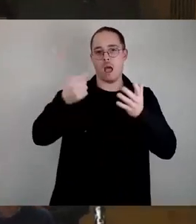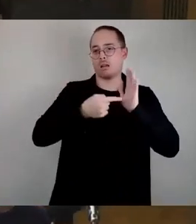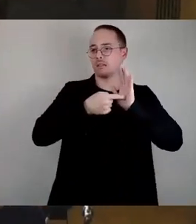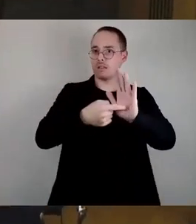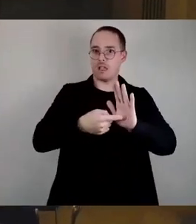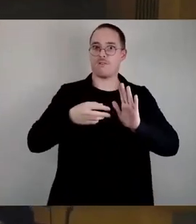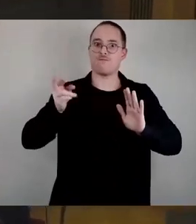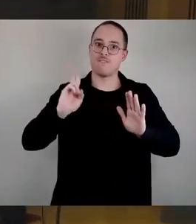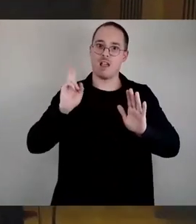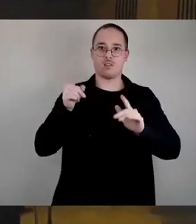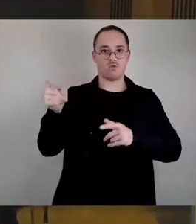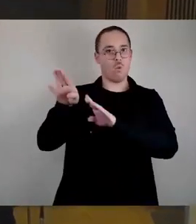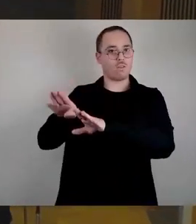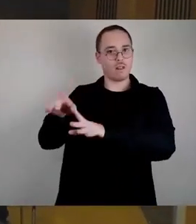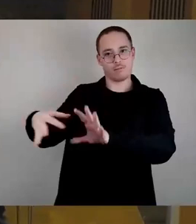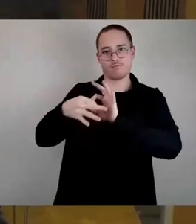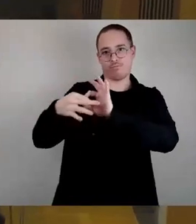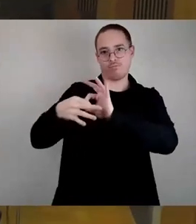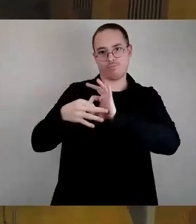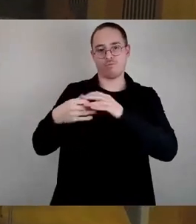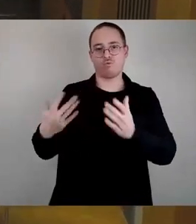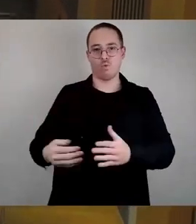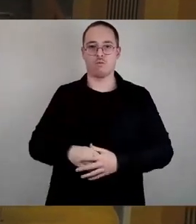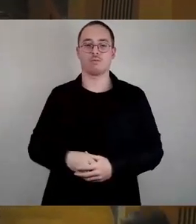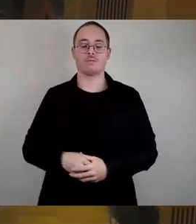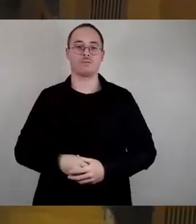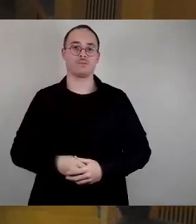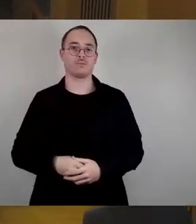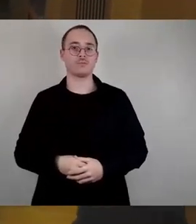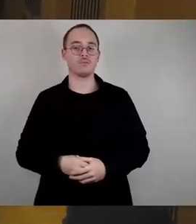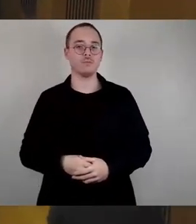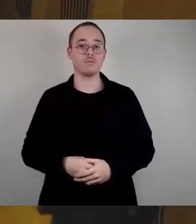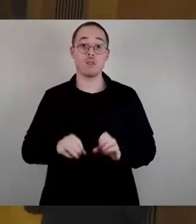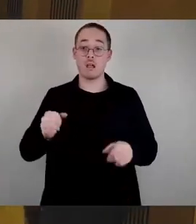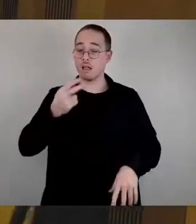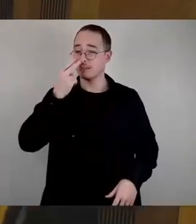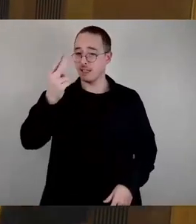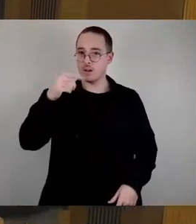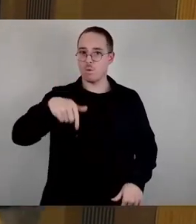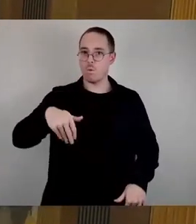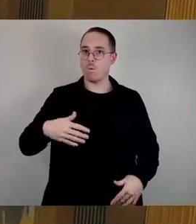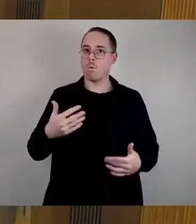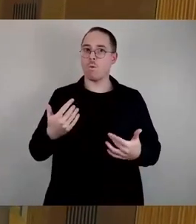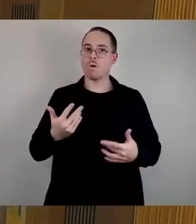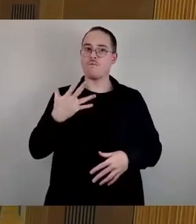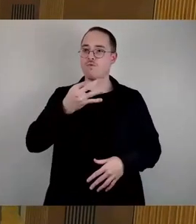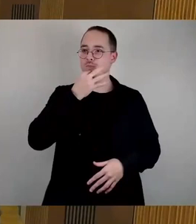Sie sehen schon, wir haben heute eine neue Mechanik drin, die geht nach fünf Minuten ganz knallhart automatisch aus